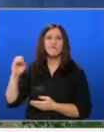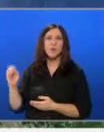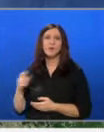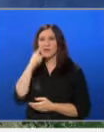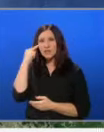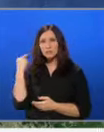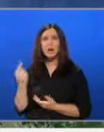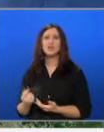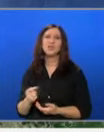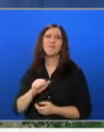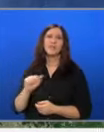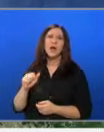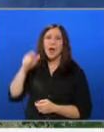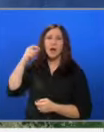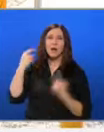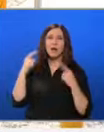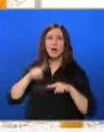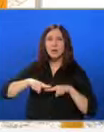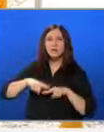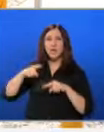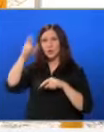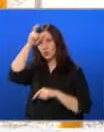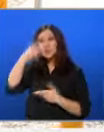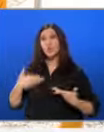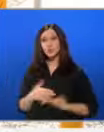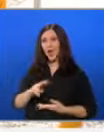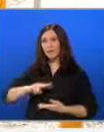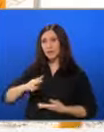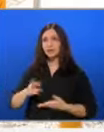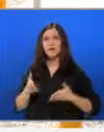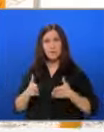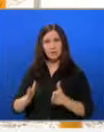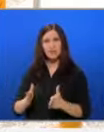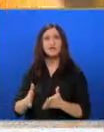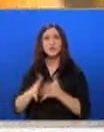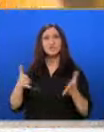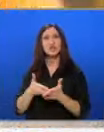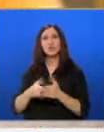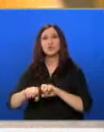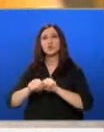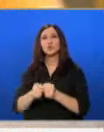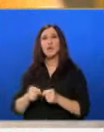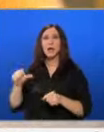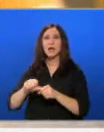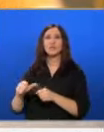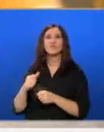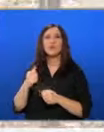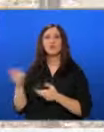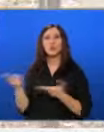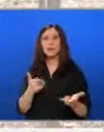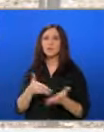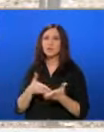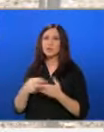терминалите в Гърция и Турция. Нуждата от альтернативно от трасе нараства заради нарушените газови доставки следствие войната в Украина и